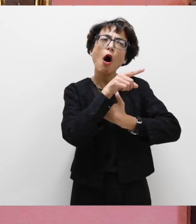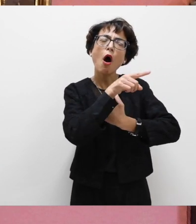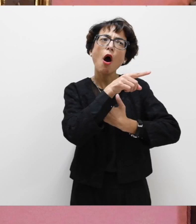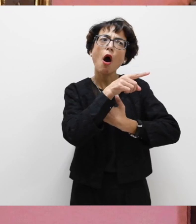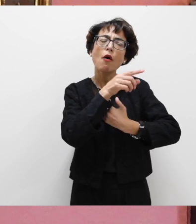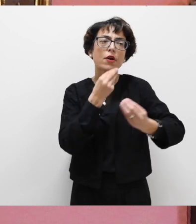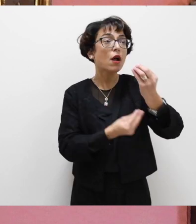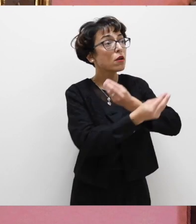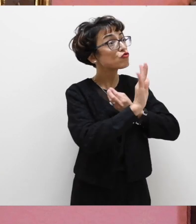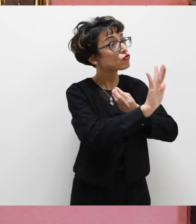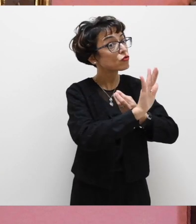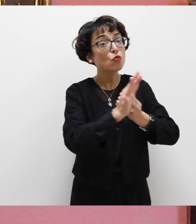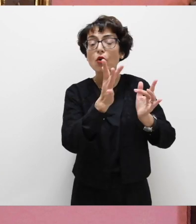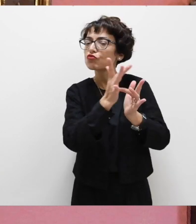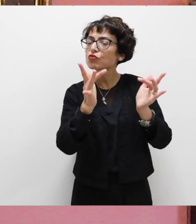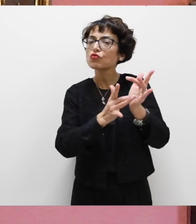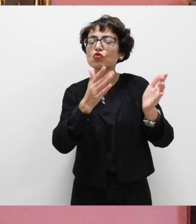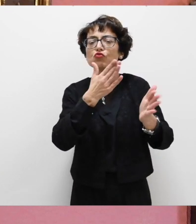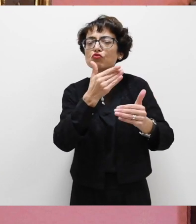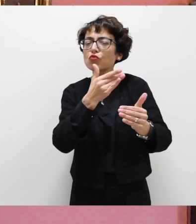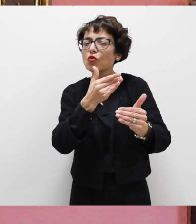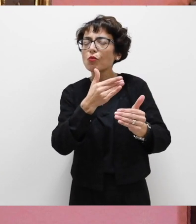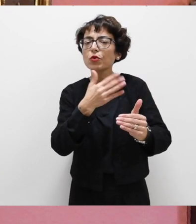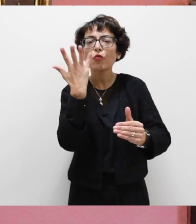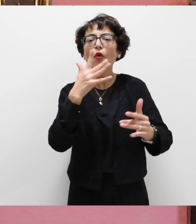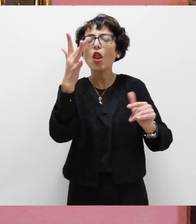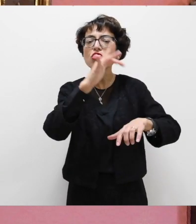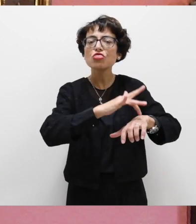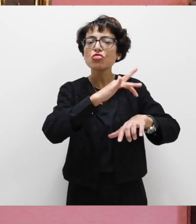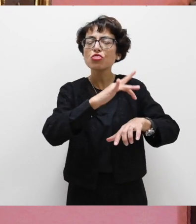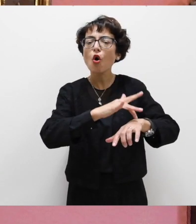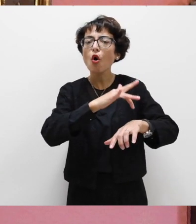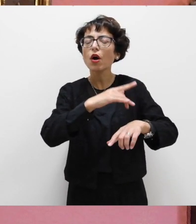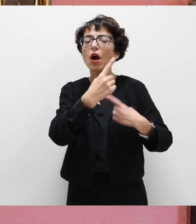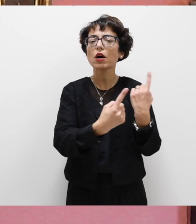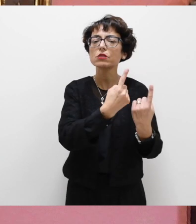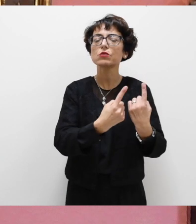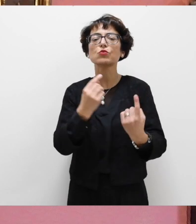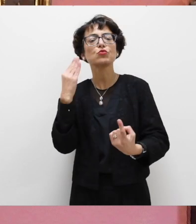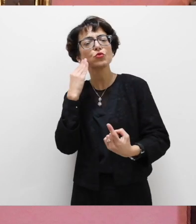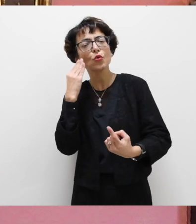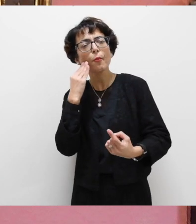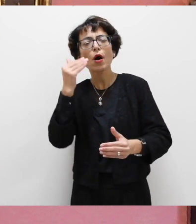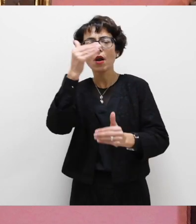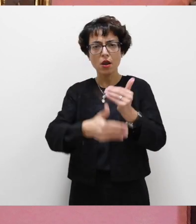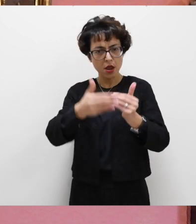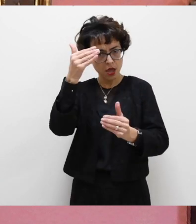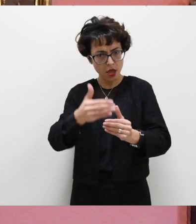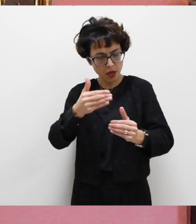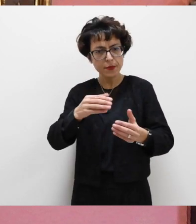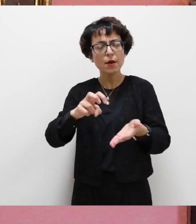fa capire come sin dalla sua nascita Gesù abbia voluto sperimentare concretamente la nostra condizione umana,